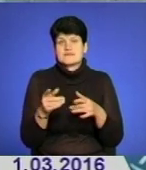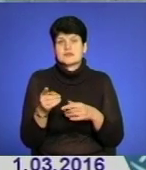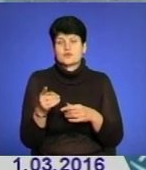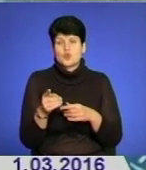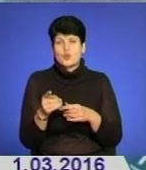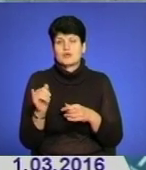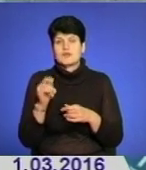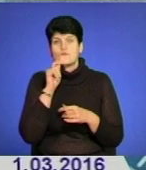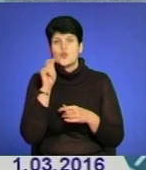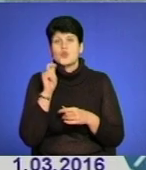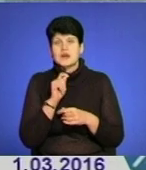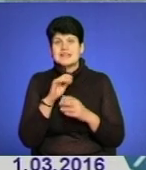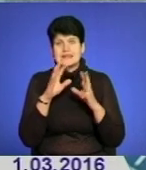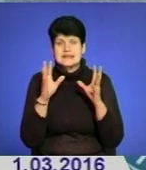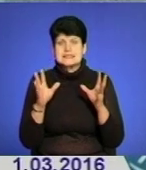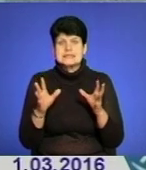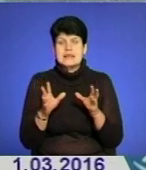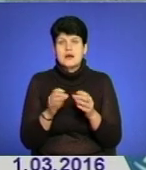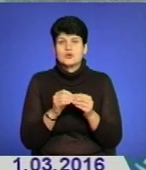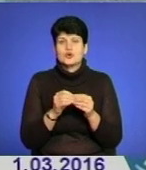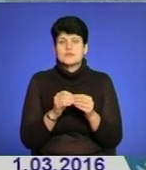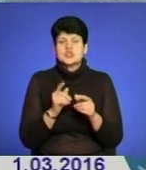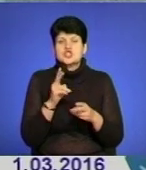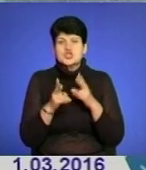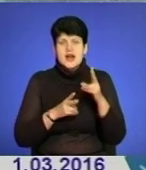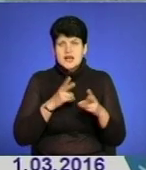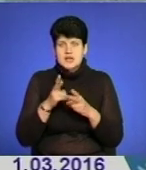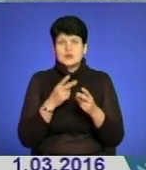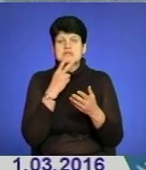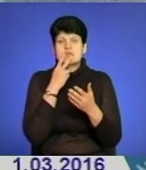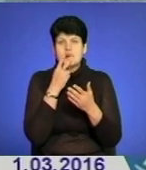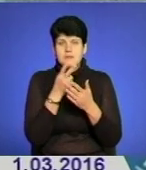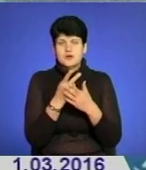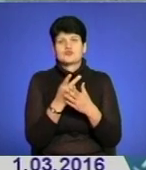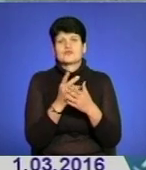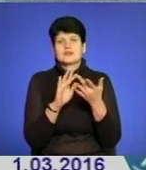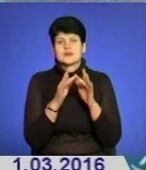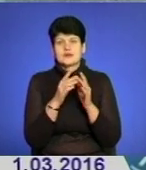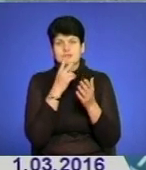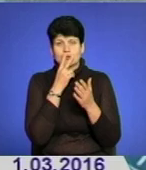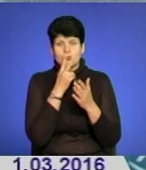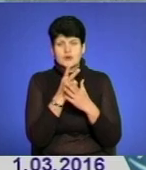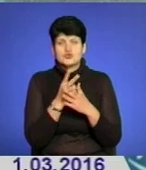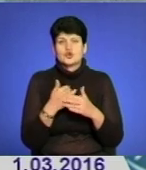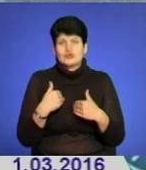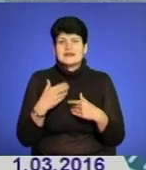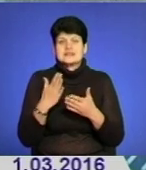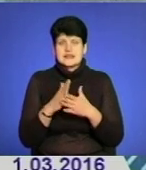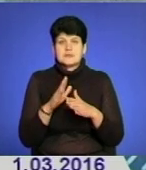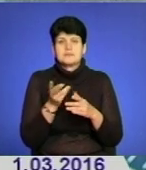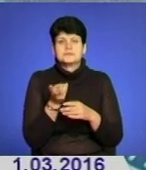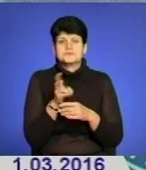і в Україні загалом. жалію, це я бачу на сайтах просвіткової. І до нас є звернення студентів, чому